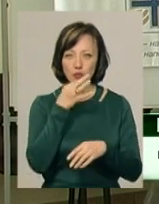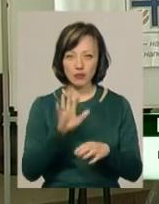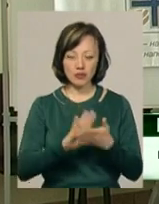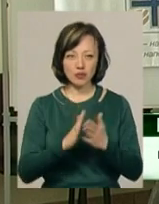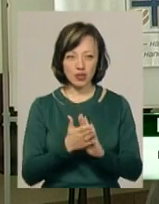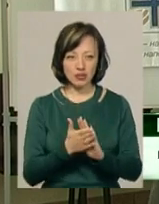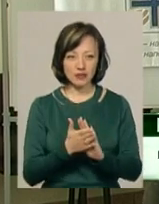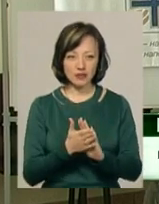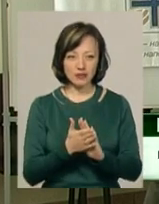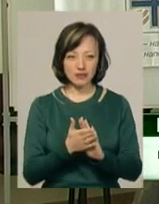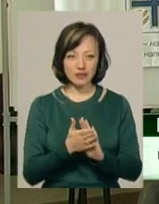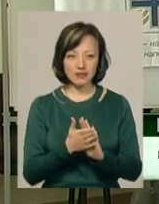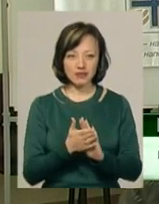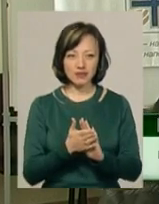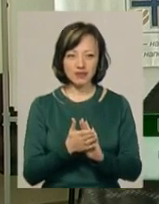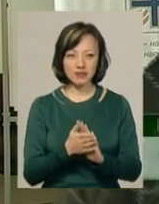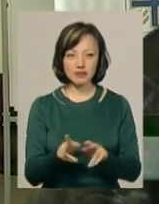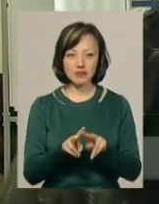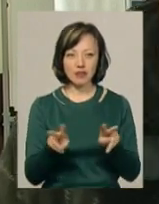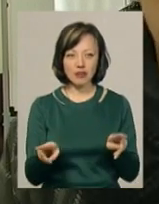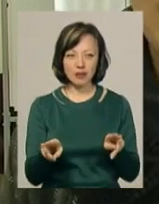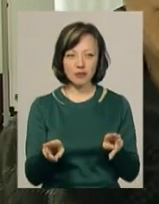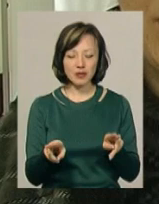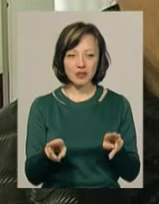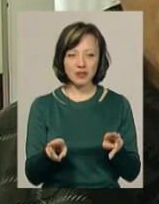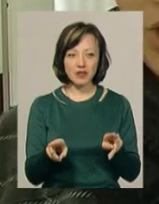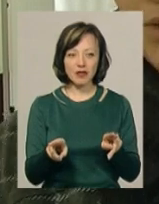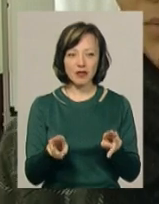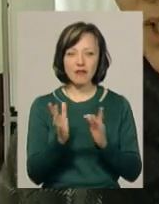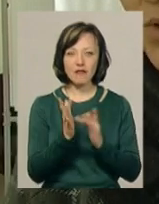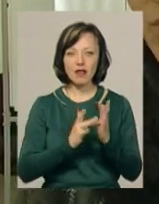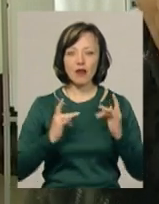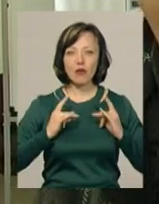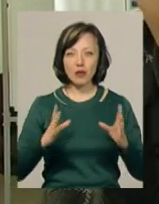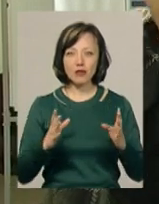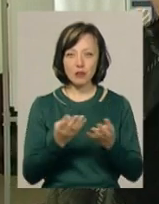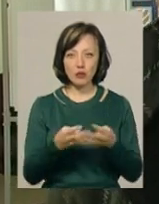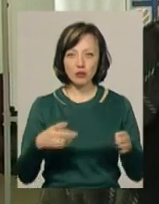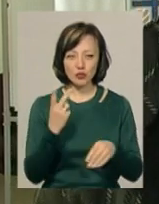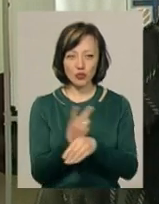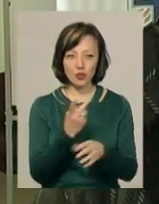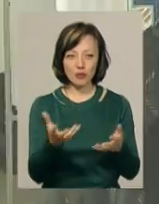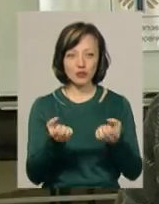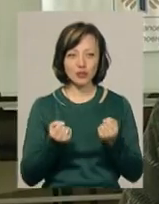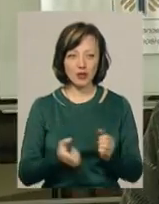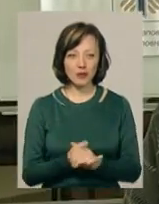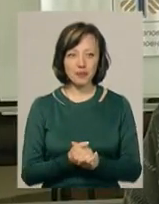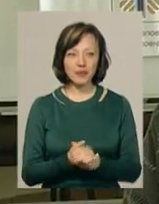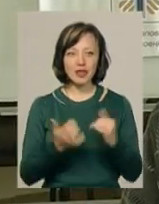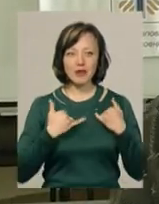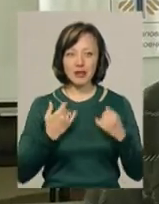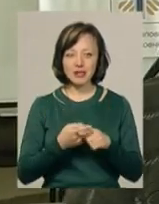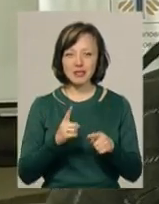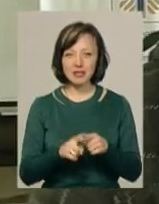ситуації. Так само з великоднім кошиком я вже вдруге його отримую. Для мене